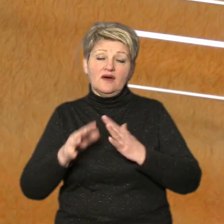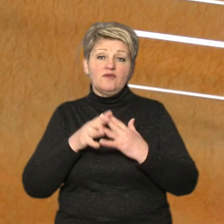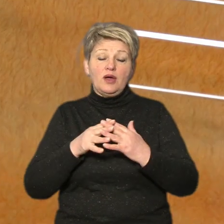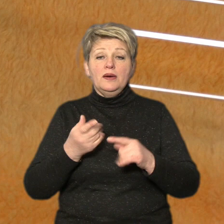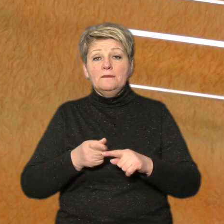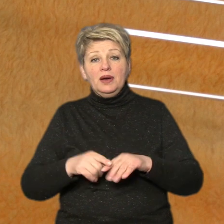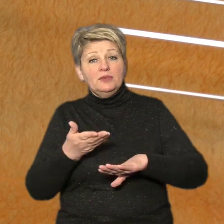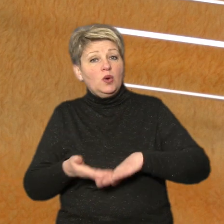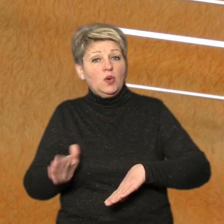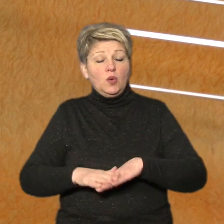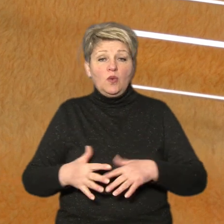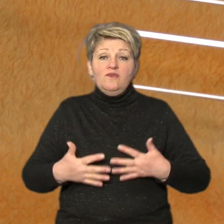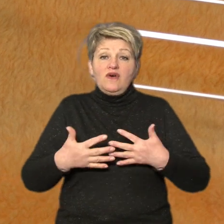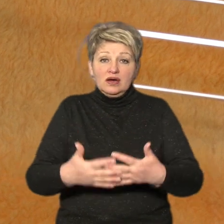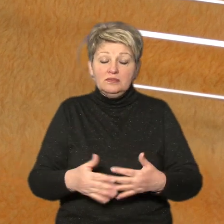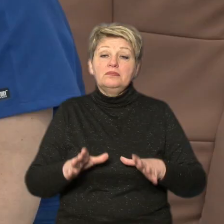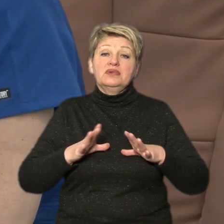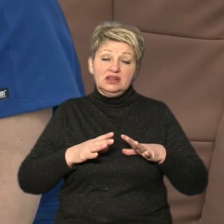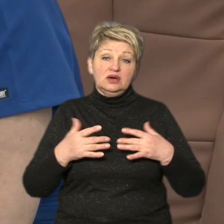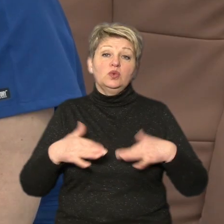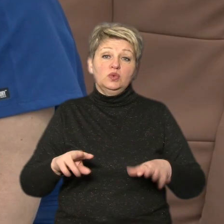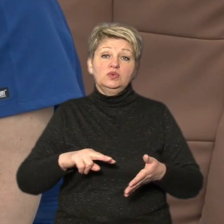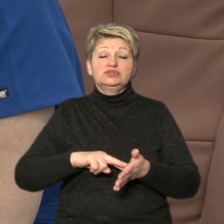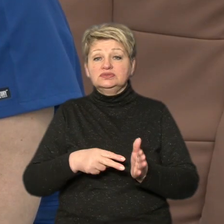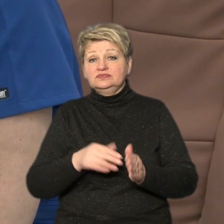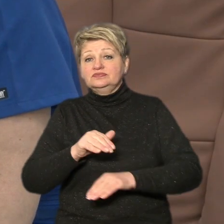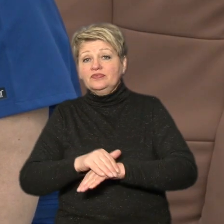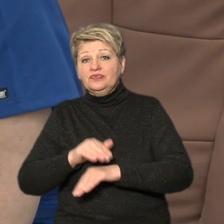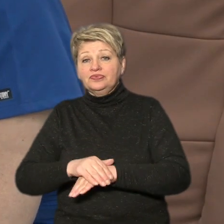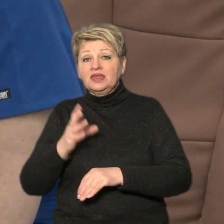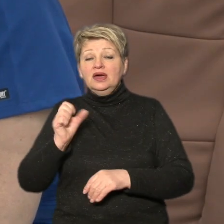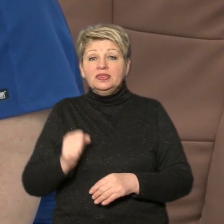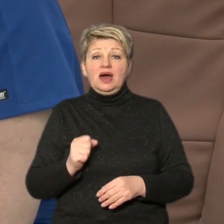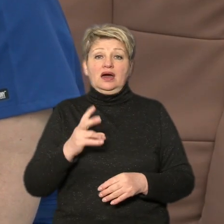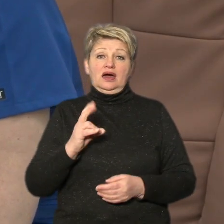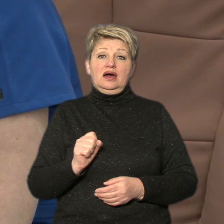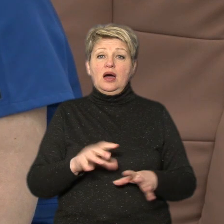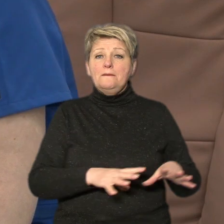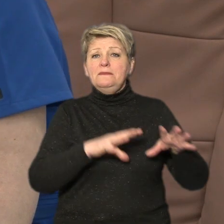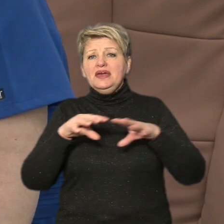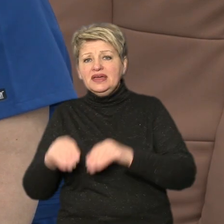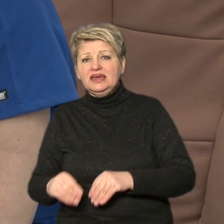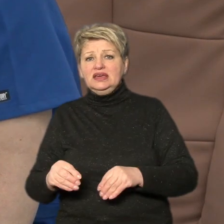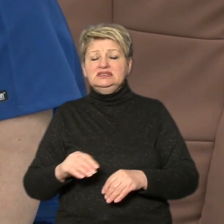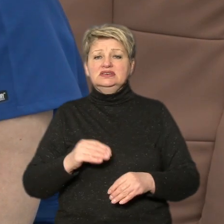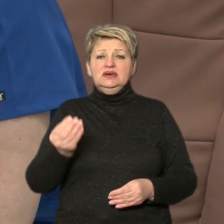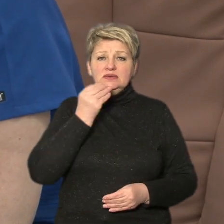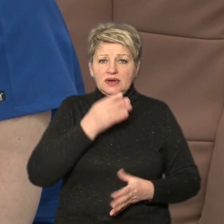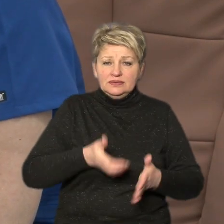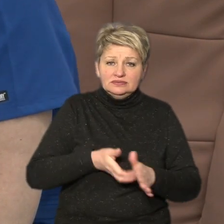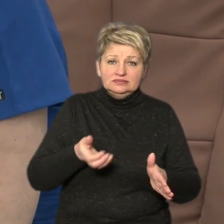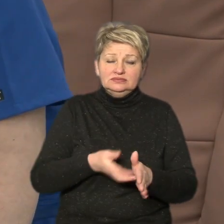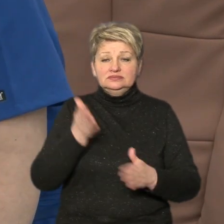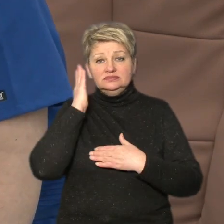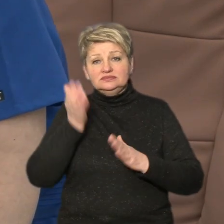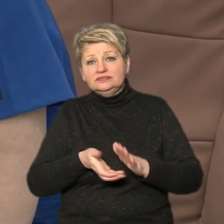ускладнення вагітності у них було прогнозованим. На фоні стресів, на фоні оцих переїздів, недоїдання, недосипання, тому що деякі